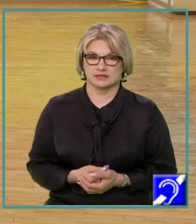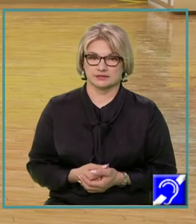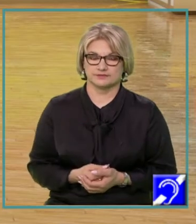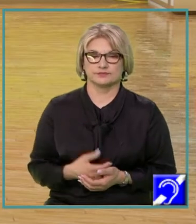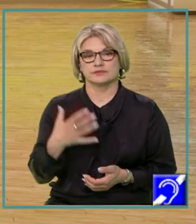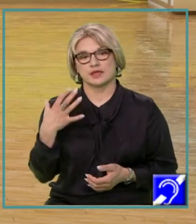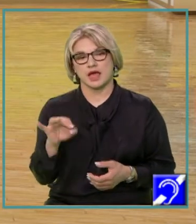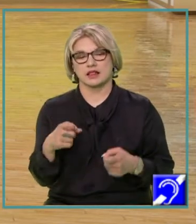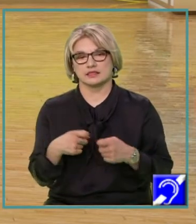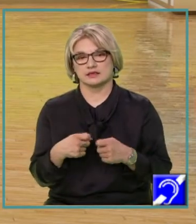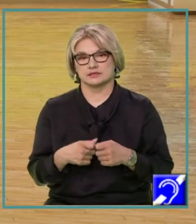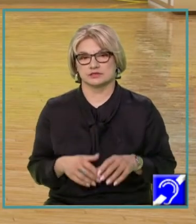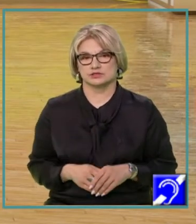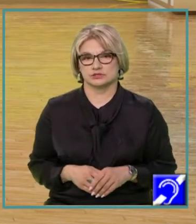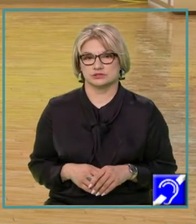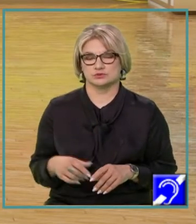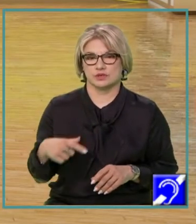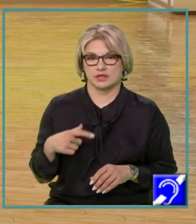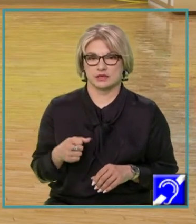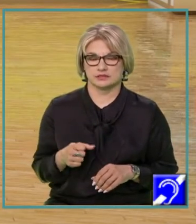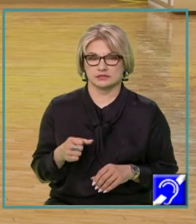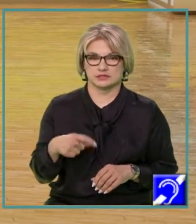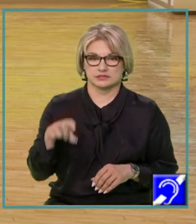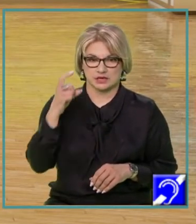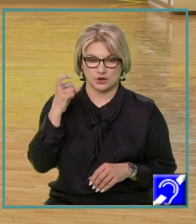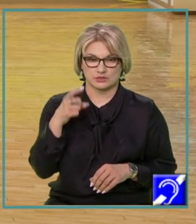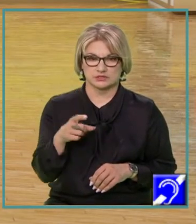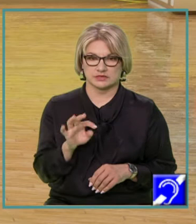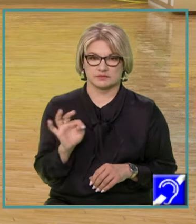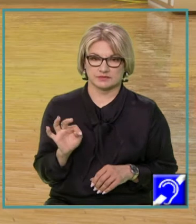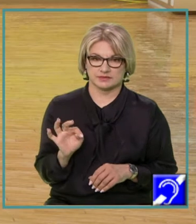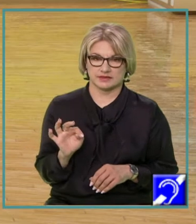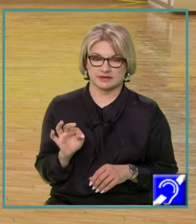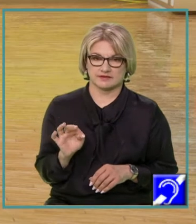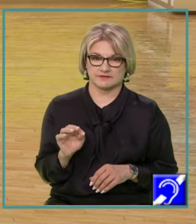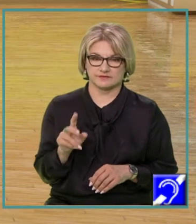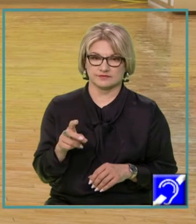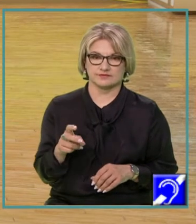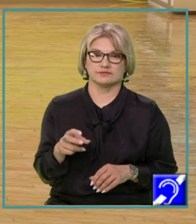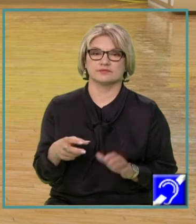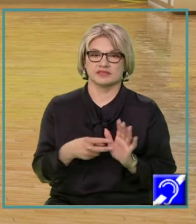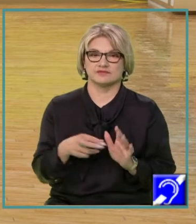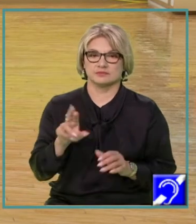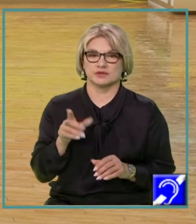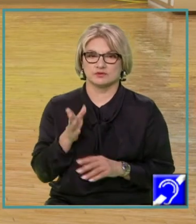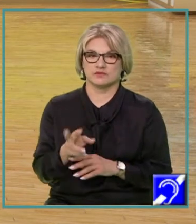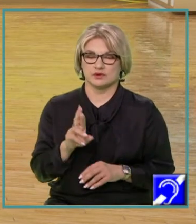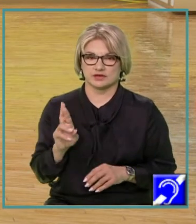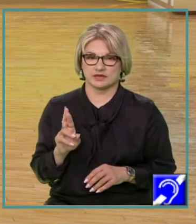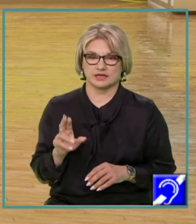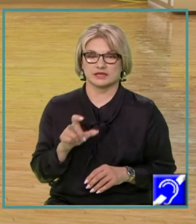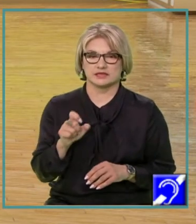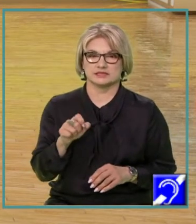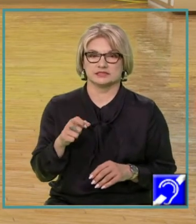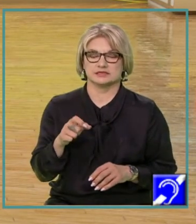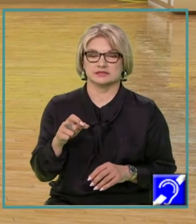exercițiu este să considerăm funcția F definit pe R cu valori în R, F de X egal cu radical din